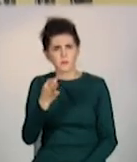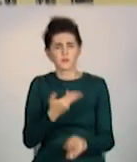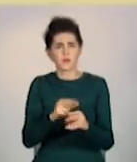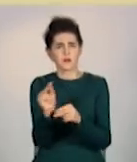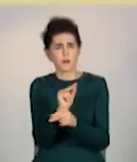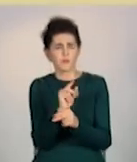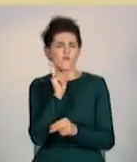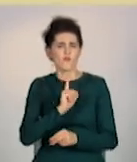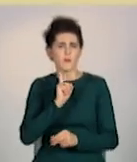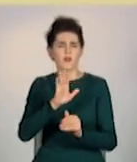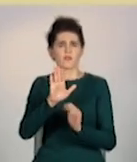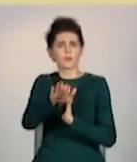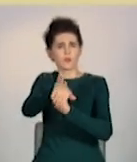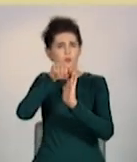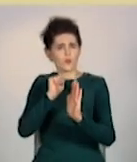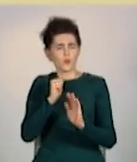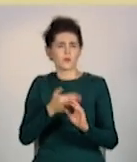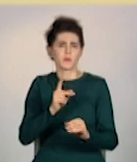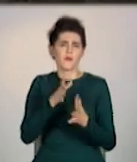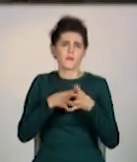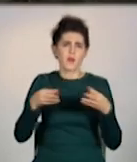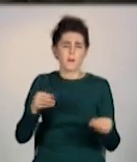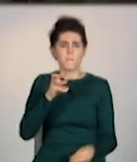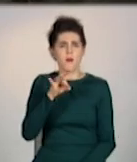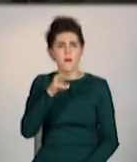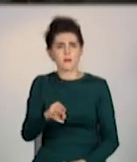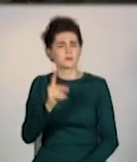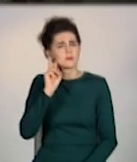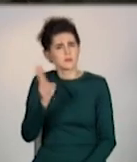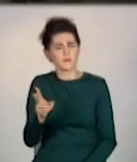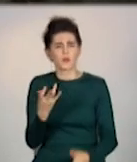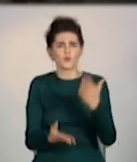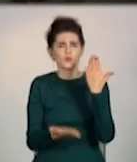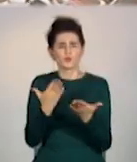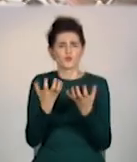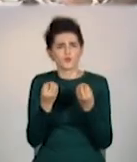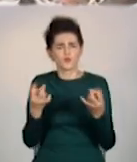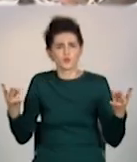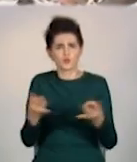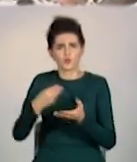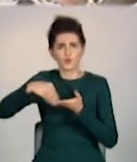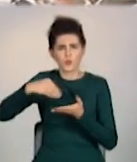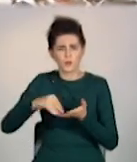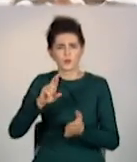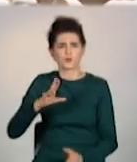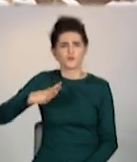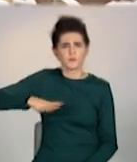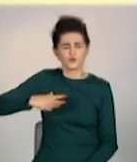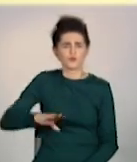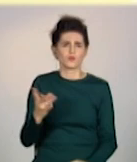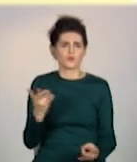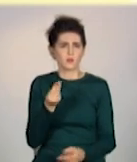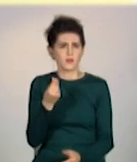у Борг, відкриту оновлену будівлю в березні не вийде. Бо, аби закупити устаткування, теж треба чекати на кошти від